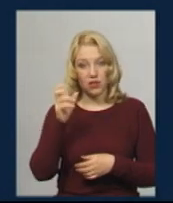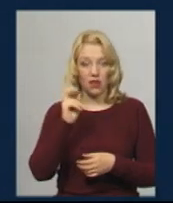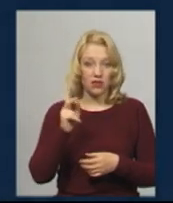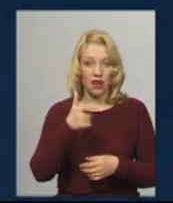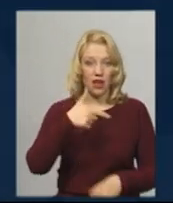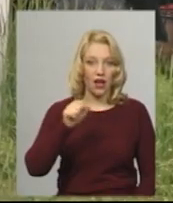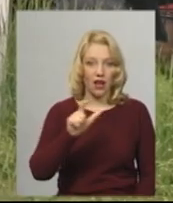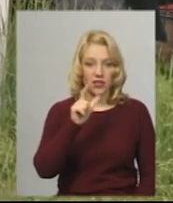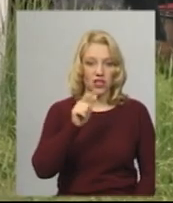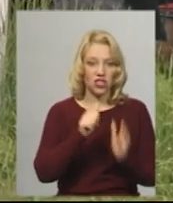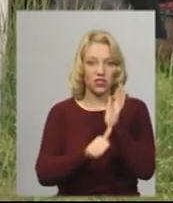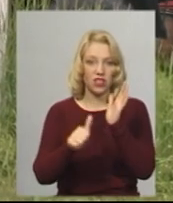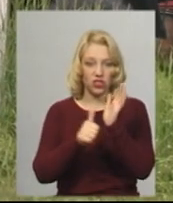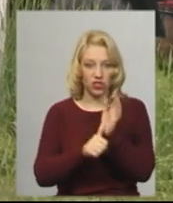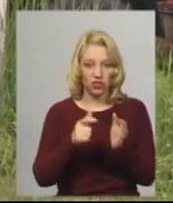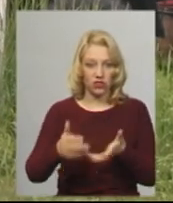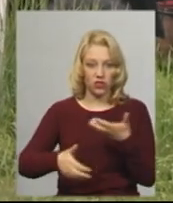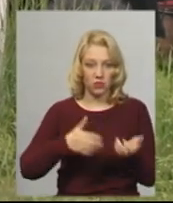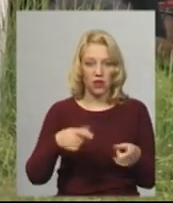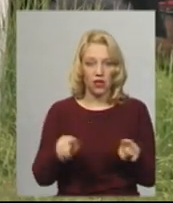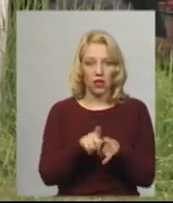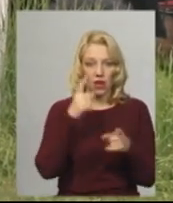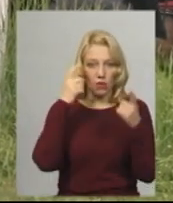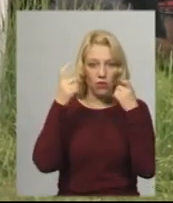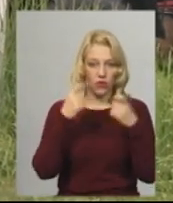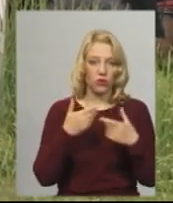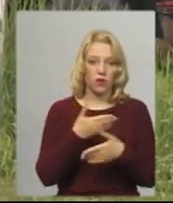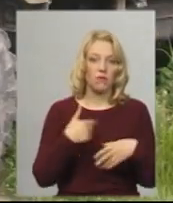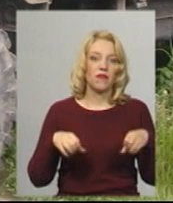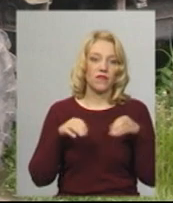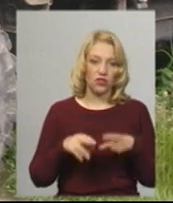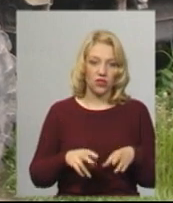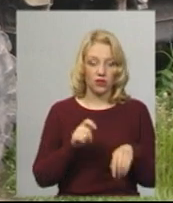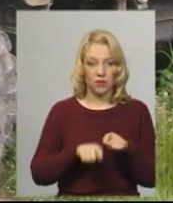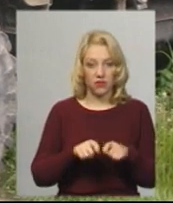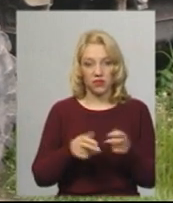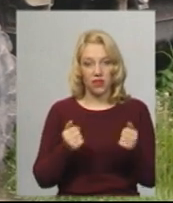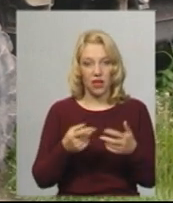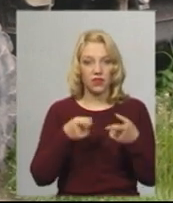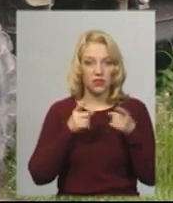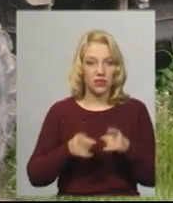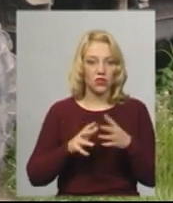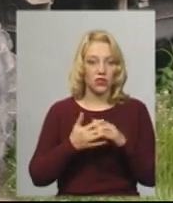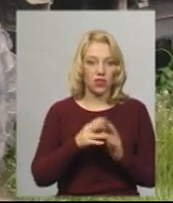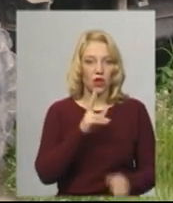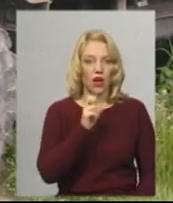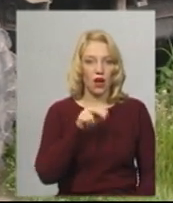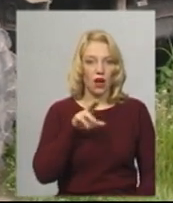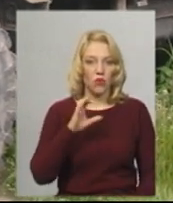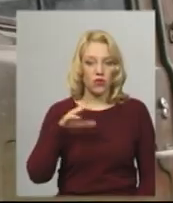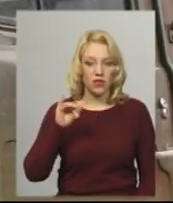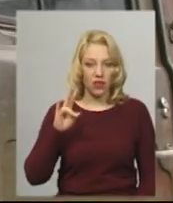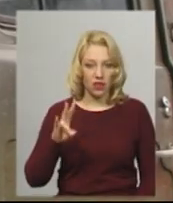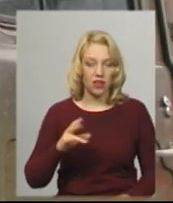ГАЗ-66. Такі повідомлення від глядачів ми вирішили перевірити. Дійсно, в селі Копестин Хмельницького району за адресою